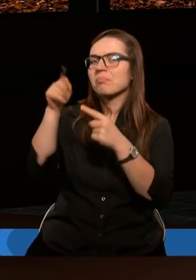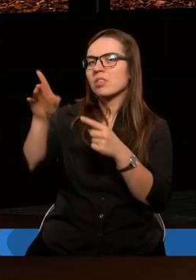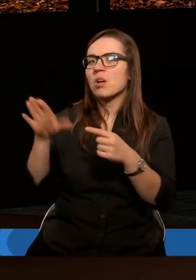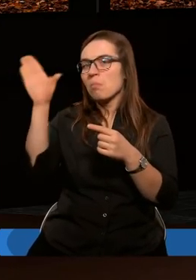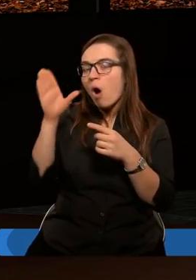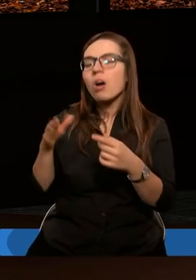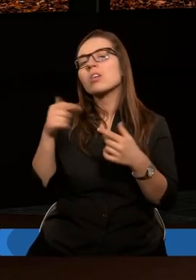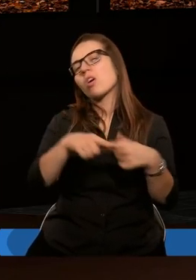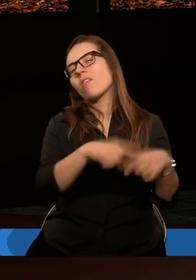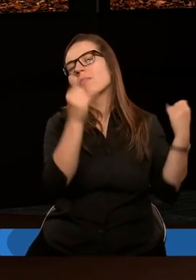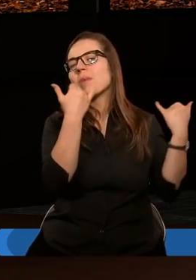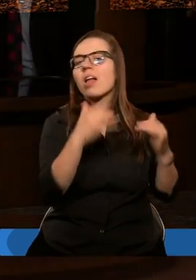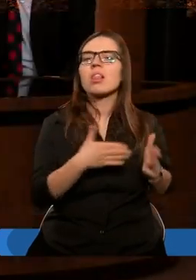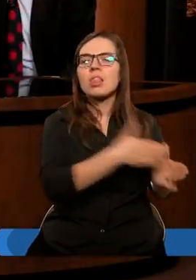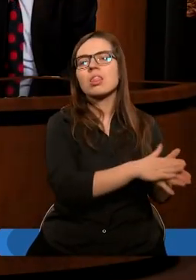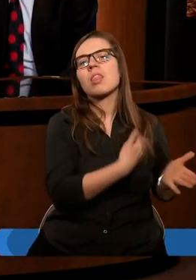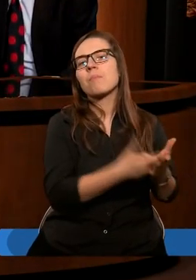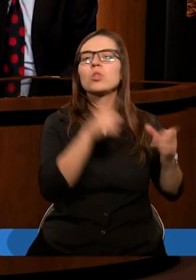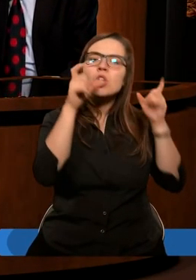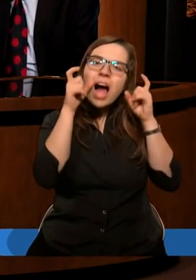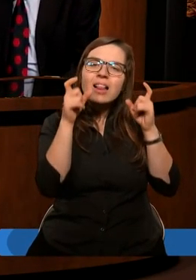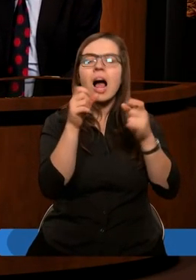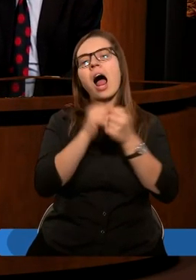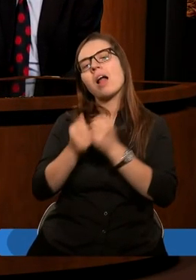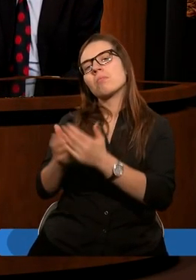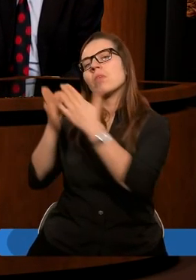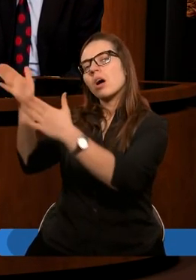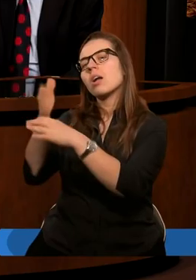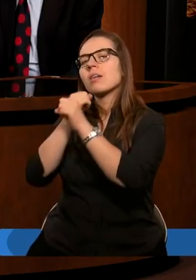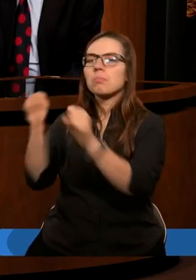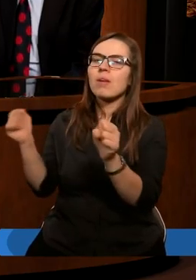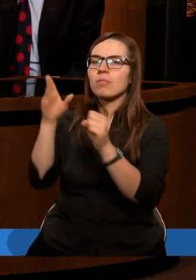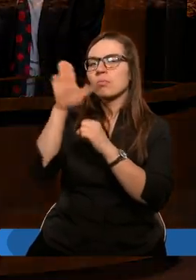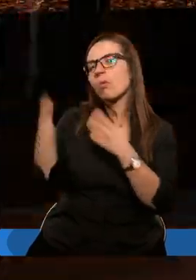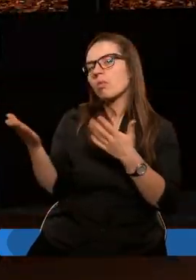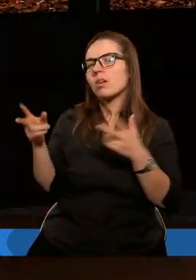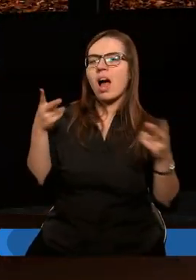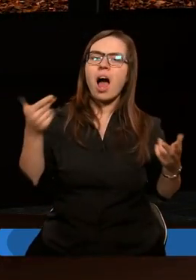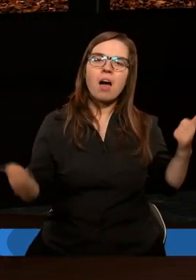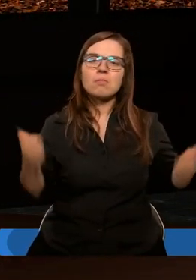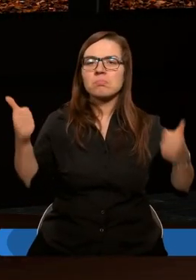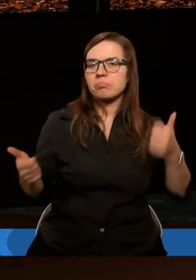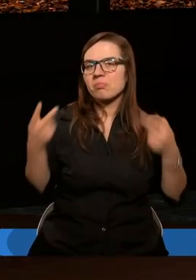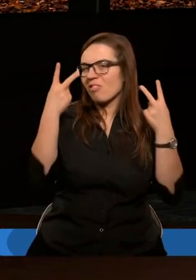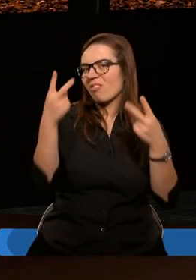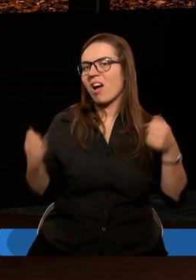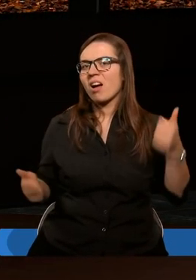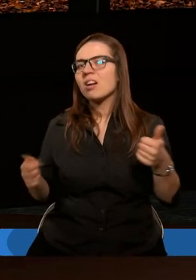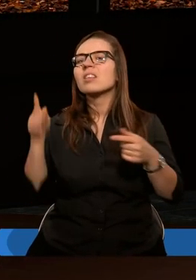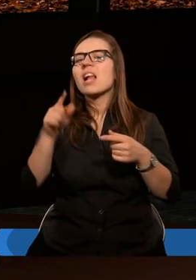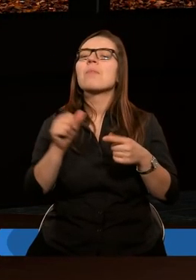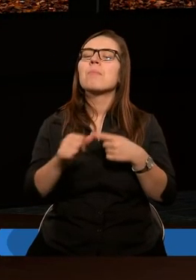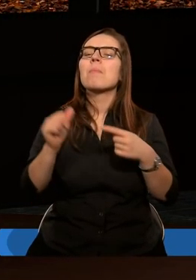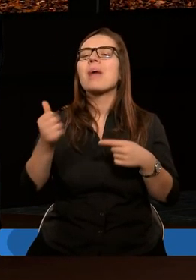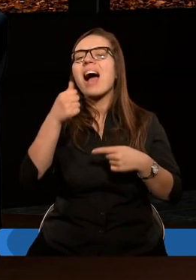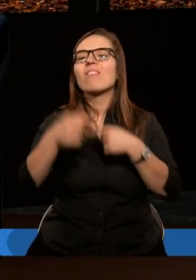kogoś innego. Do zadania. Do zadania. Ale nie do zbawienia. Tak jest. I dlatego czasami zmieniał pierworodztwo.